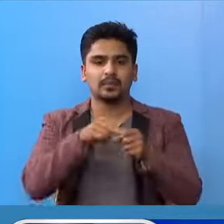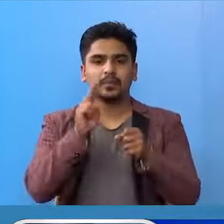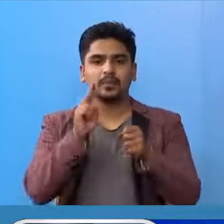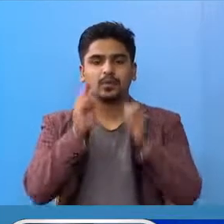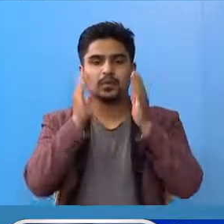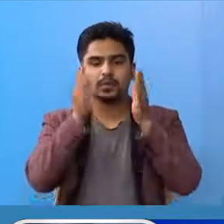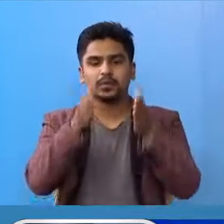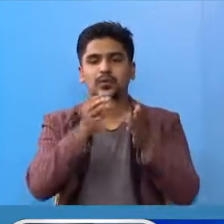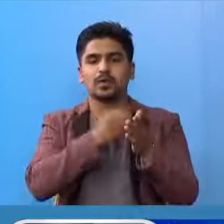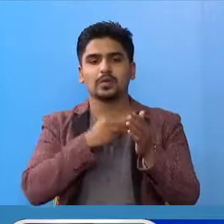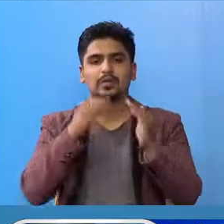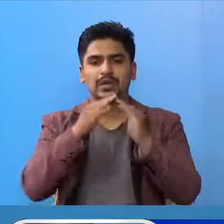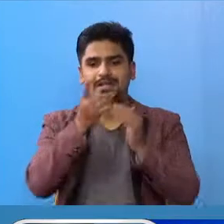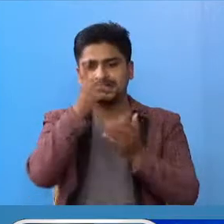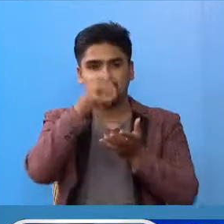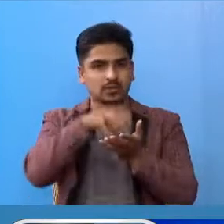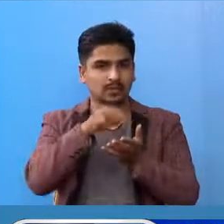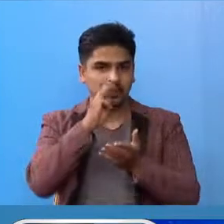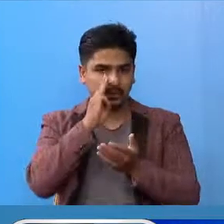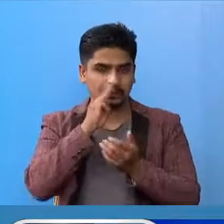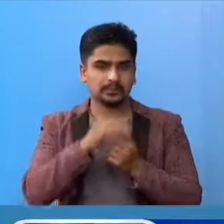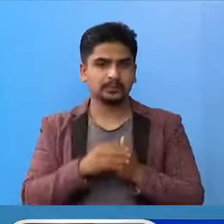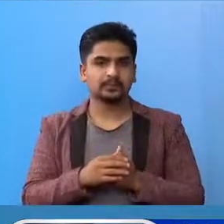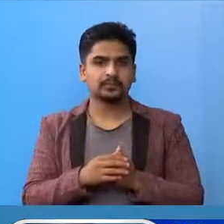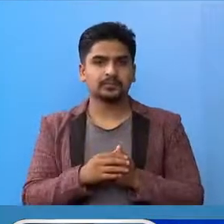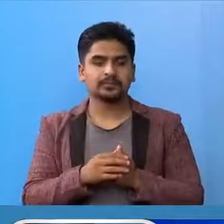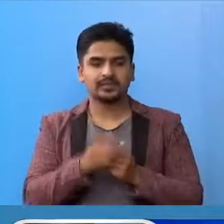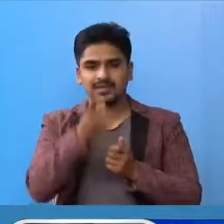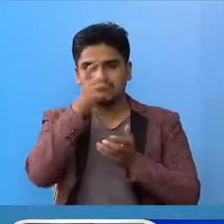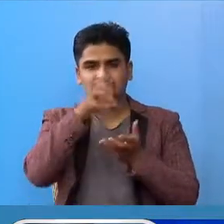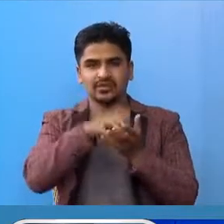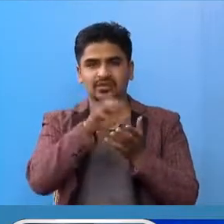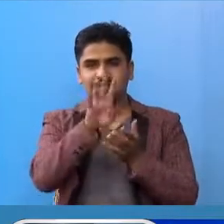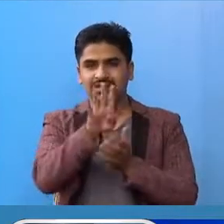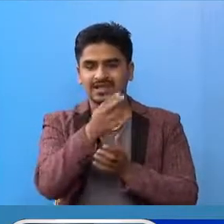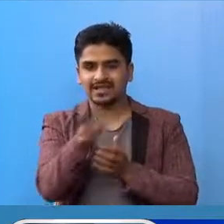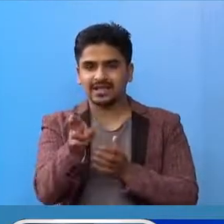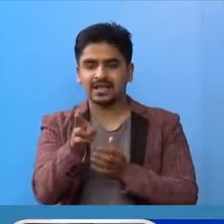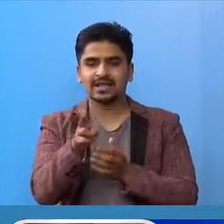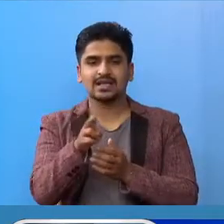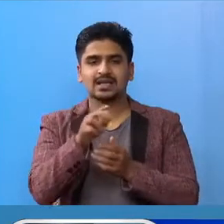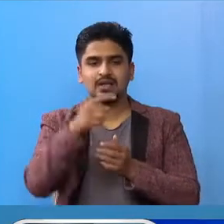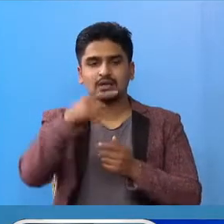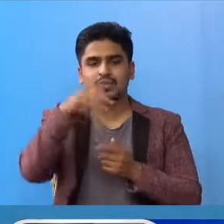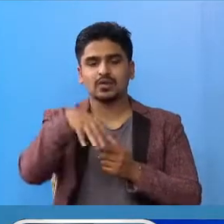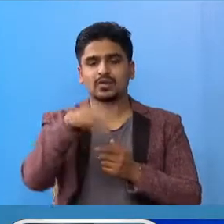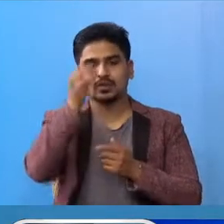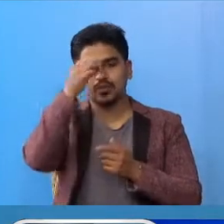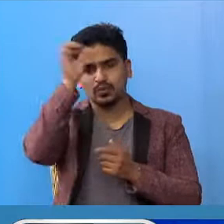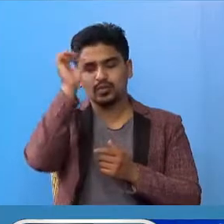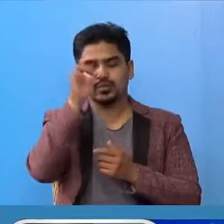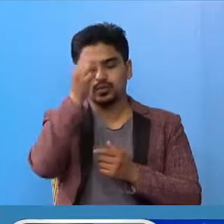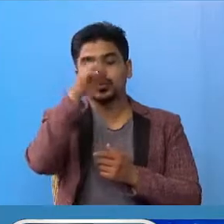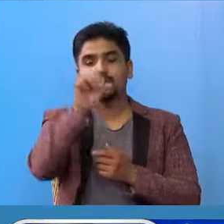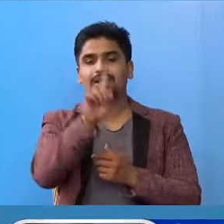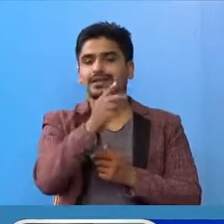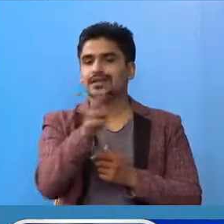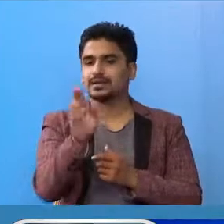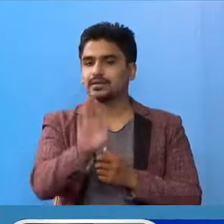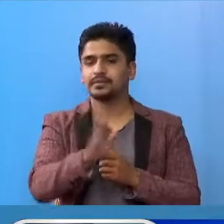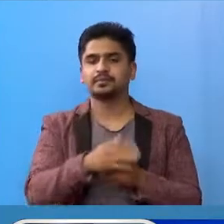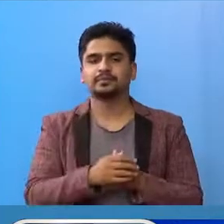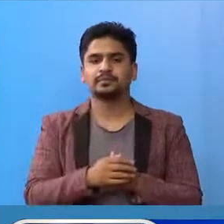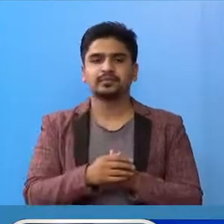अस्पताल पर्योक्साला चितोवन मा चितोवन का चार जना, नौल पराशी पूर्व का एक जना हुनुचा।